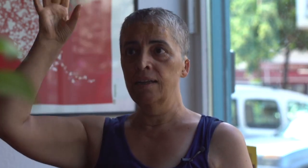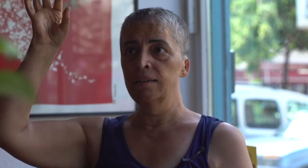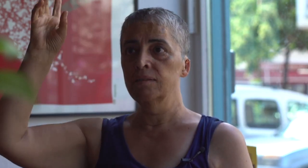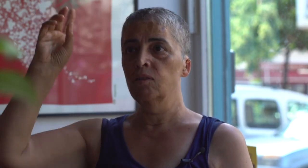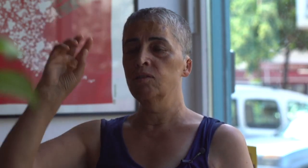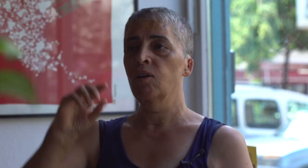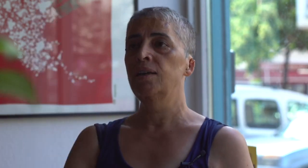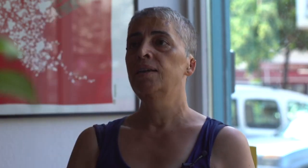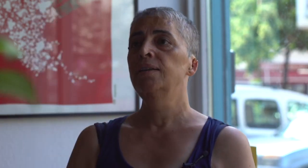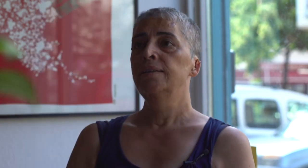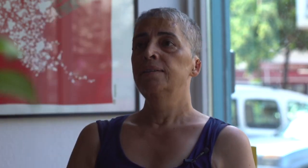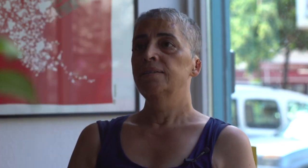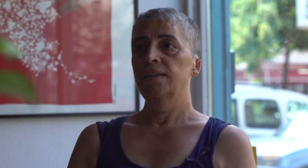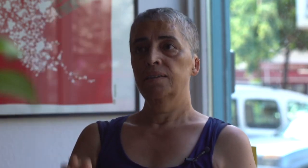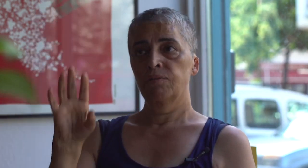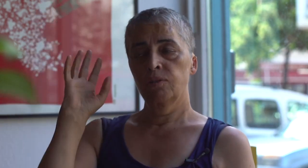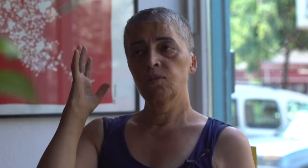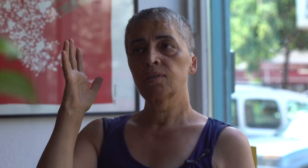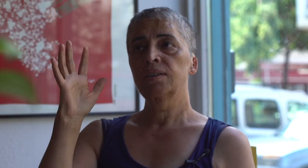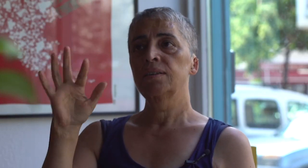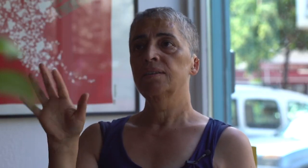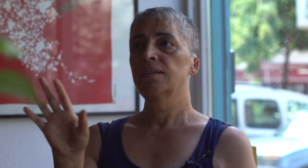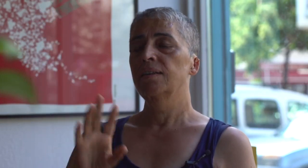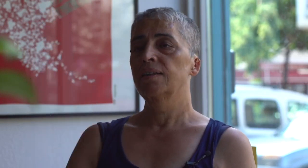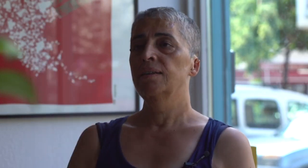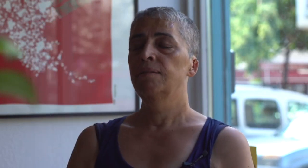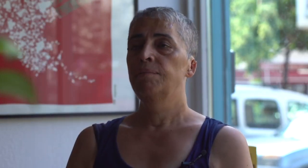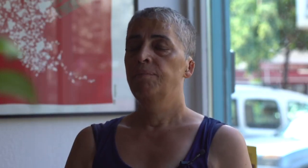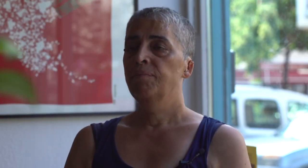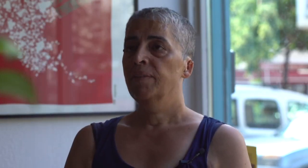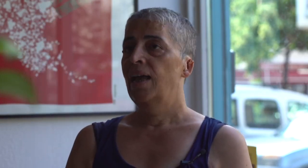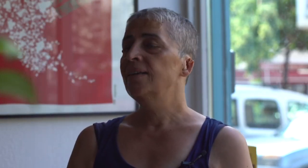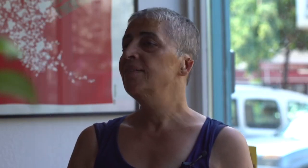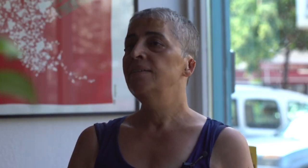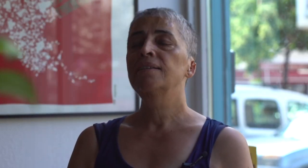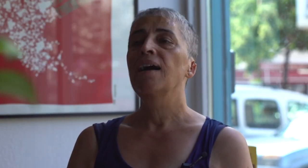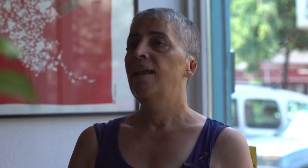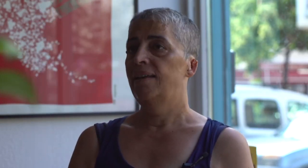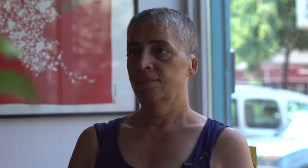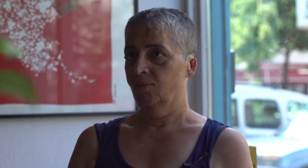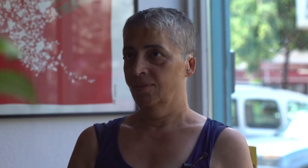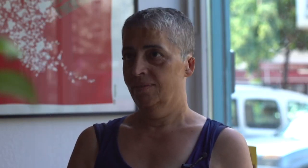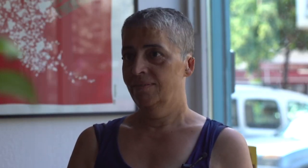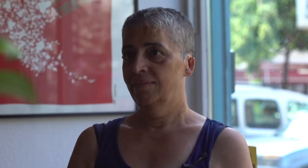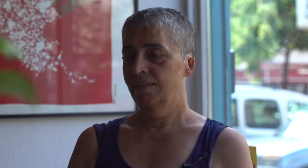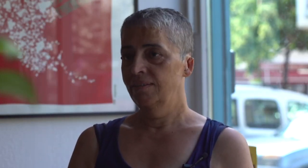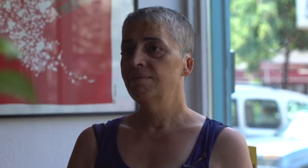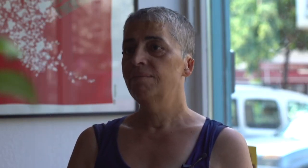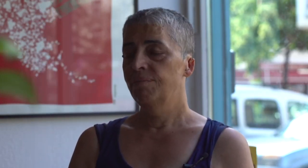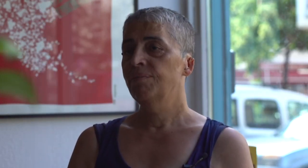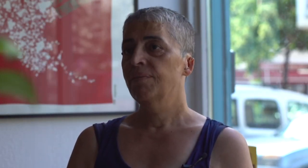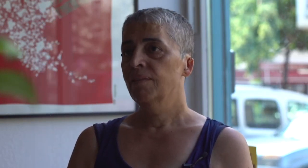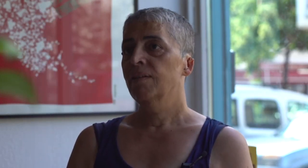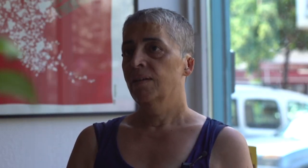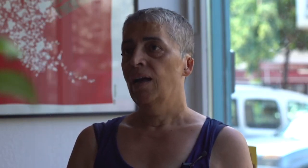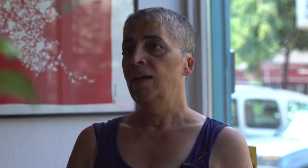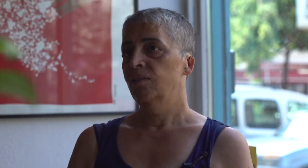Signalkontrolle, sage ich, Vorsicht, es ist nicht alle so, ne?